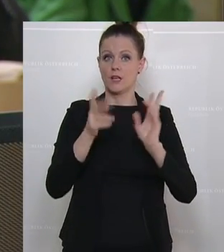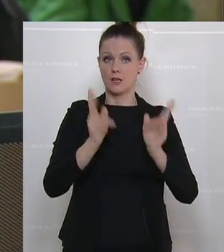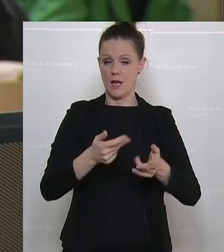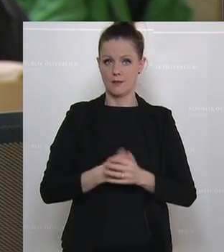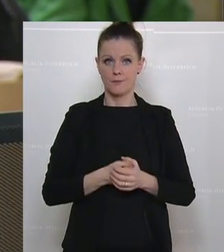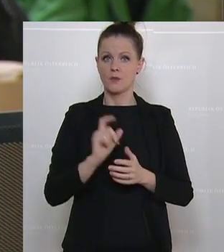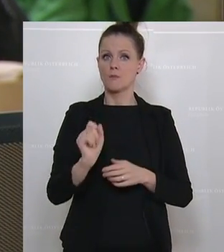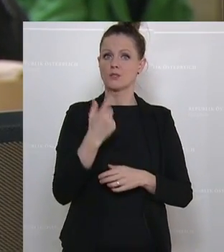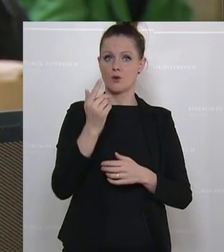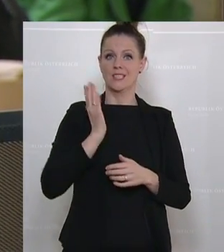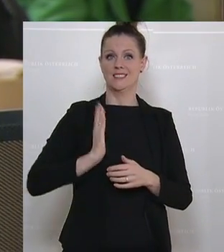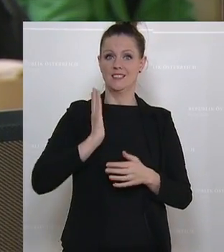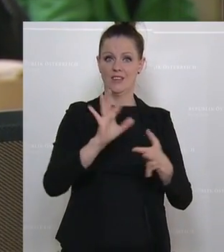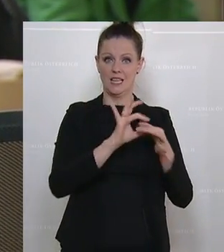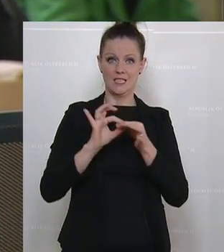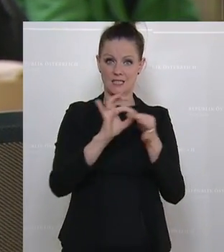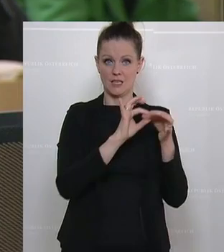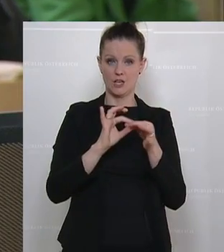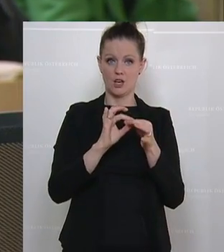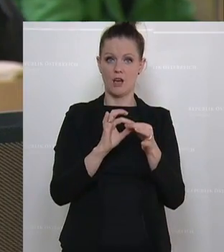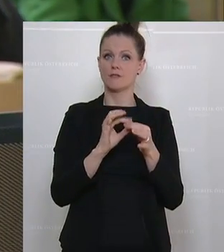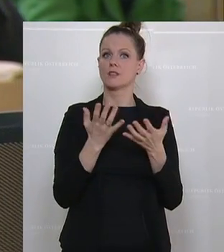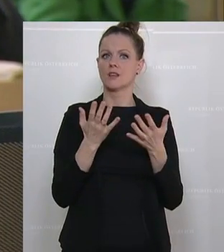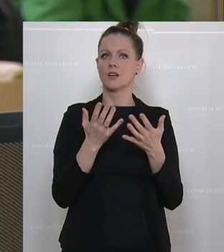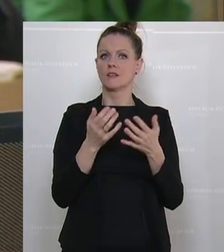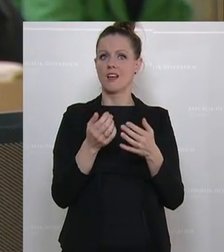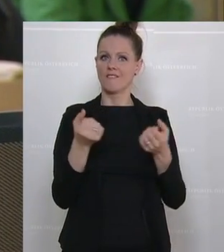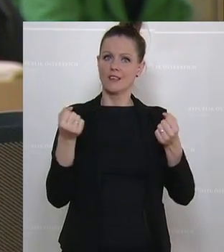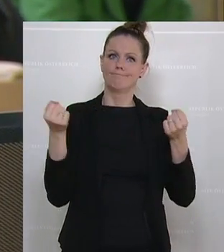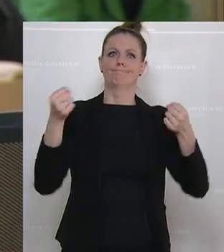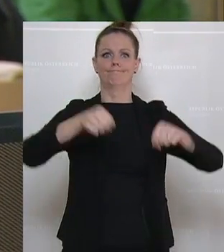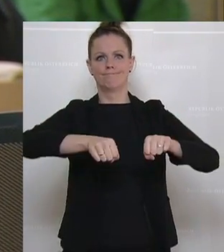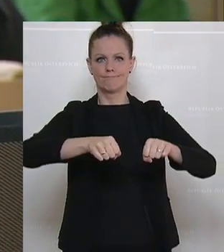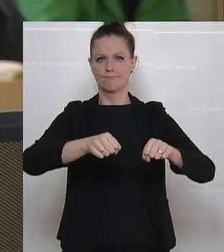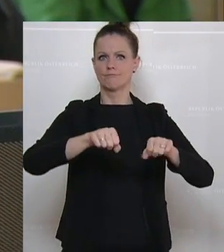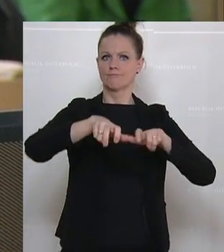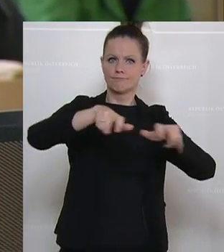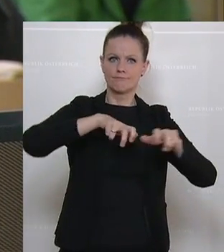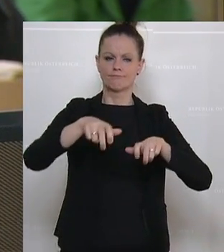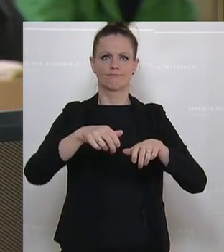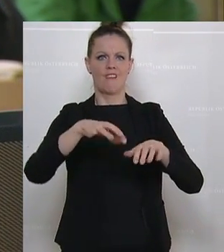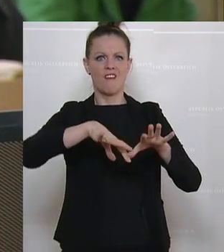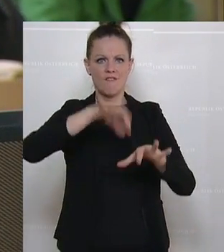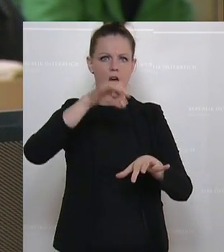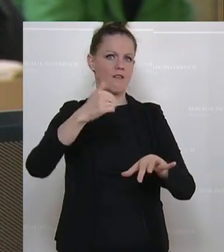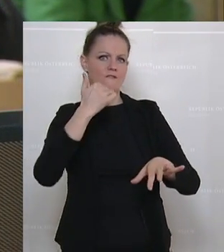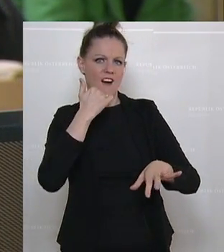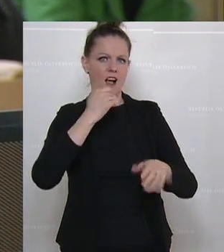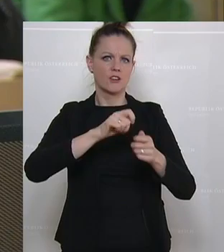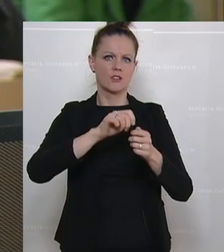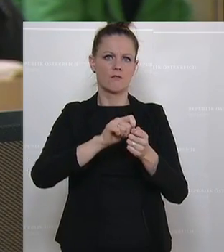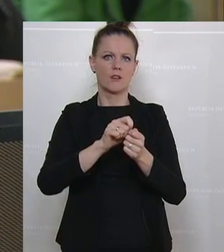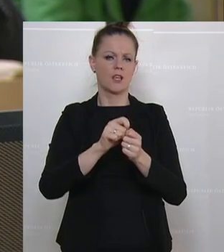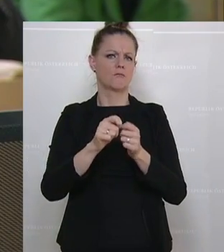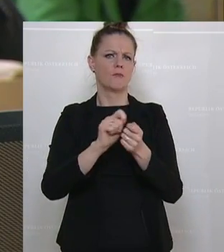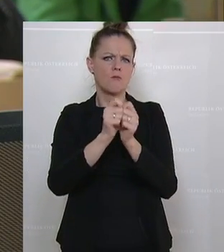Jetzt ist aber gerade die Zivilgesellschaft in Ländern, in denen autoritäre Regime, Wahlen verfälschen und die Opposition unterdrücken